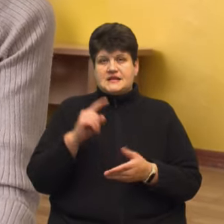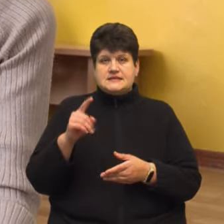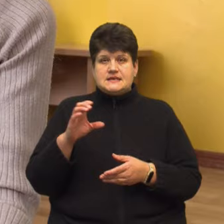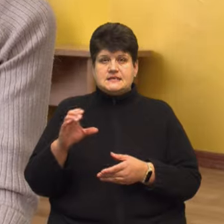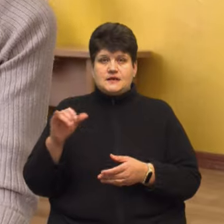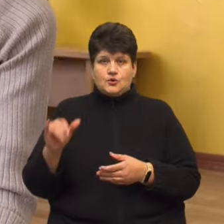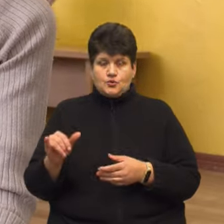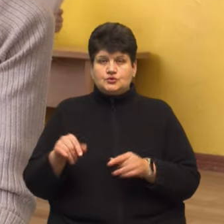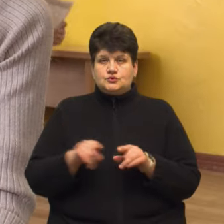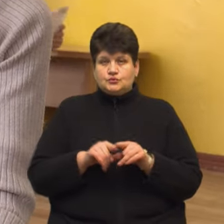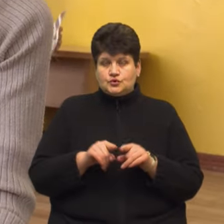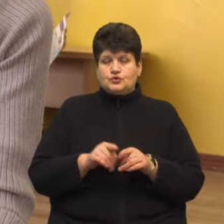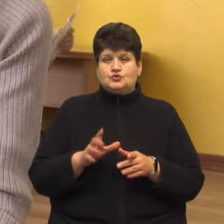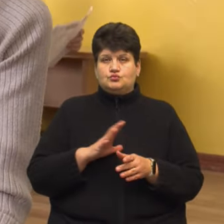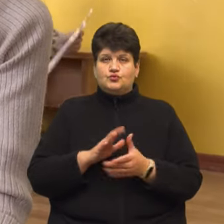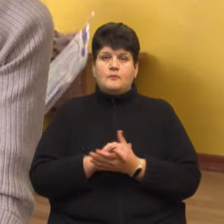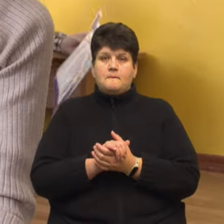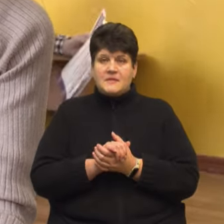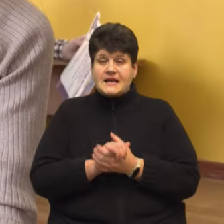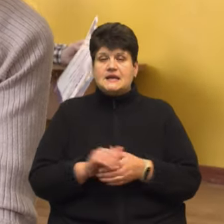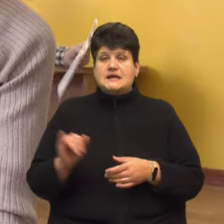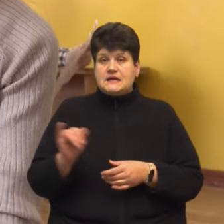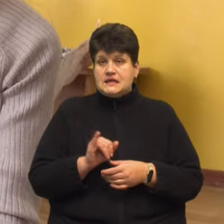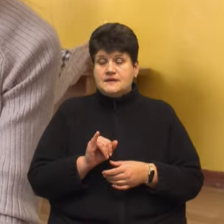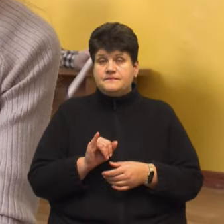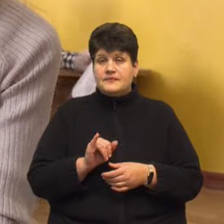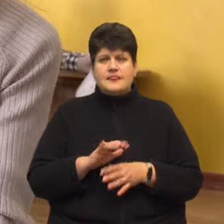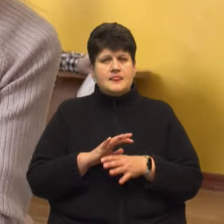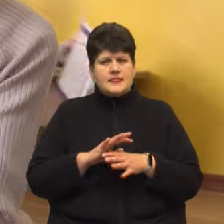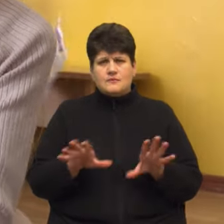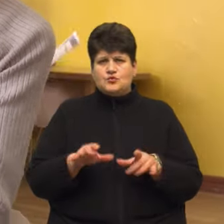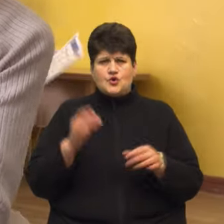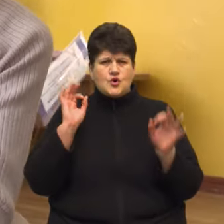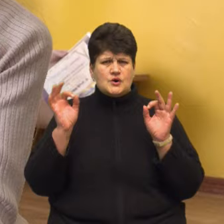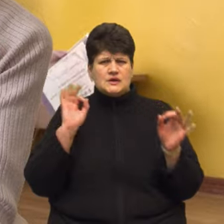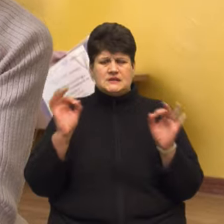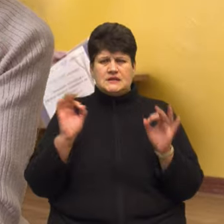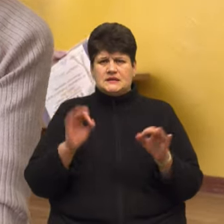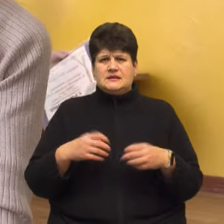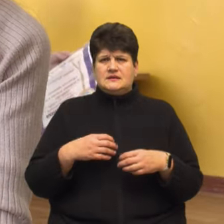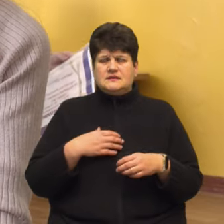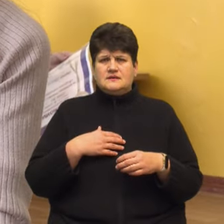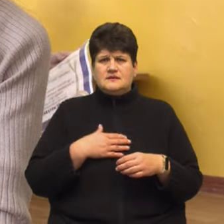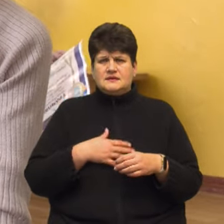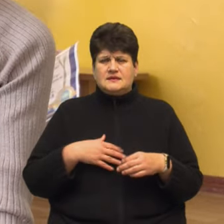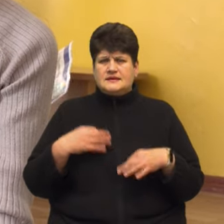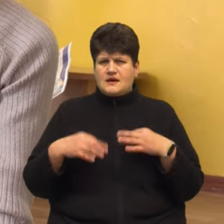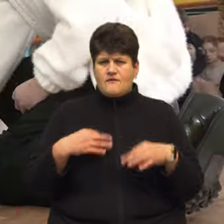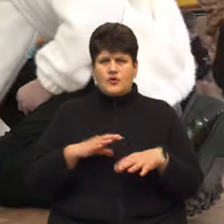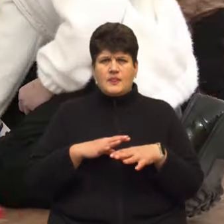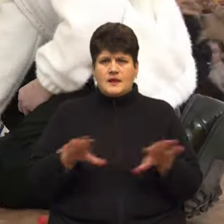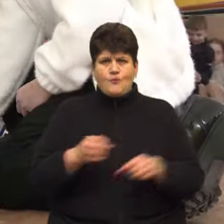щоб теж не став мир, і не було тривог, щоб не було